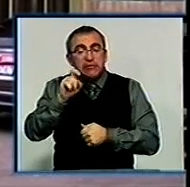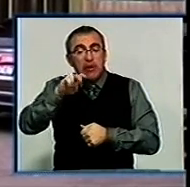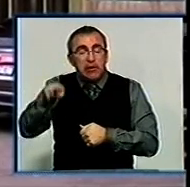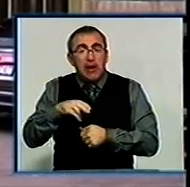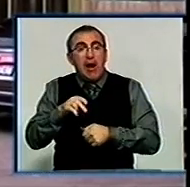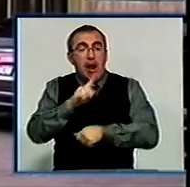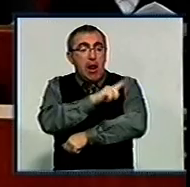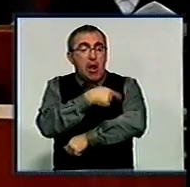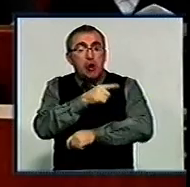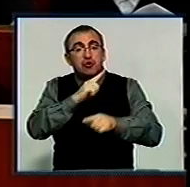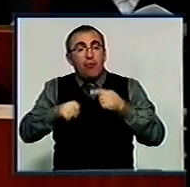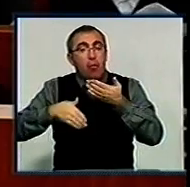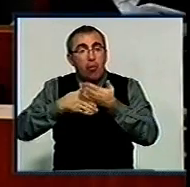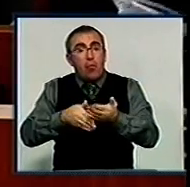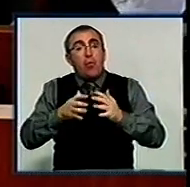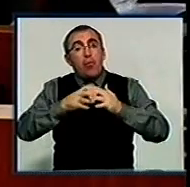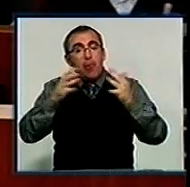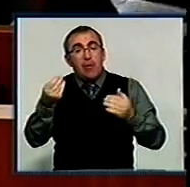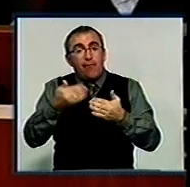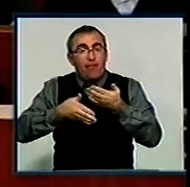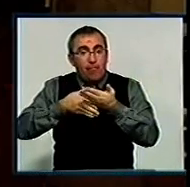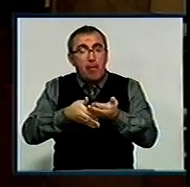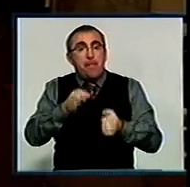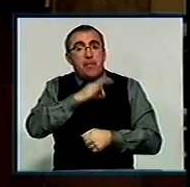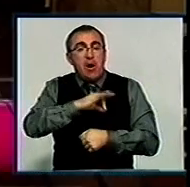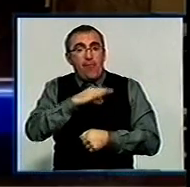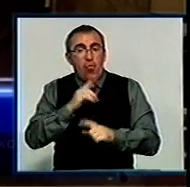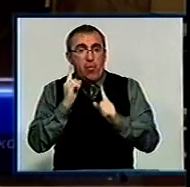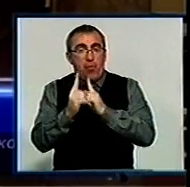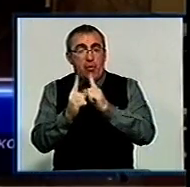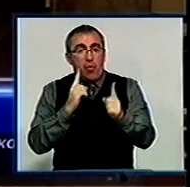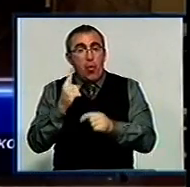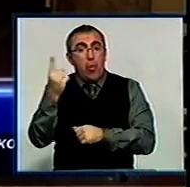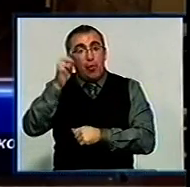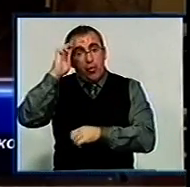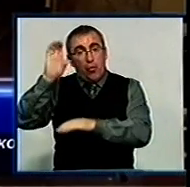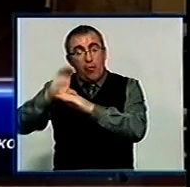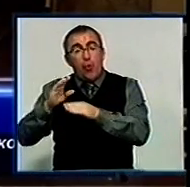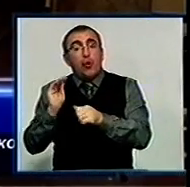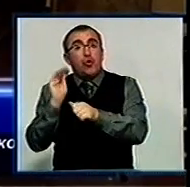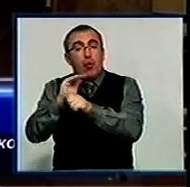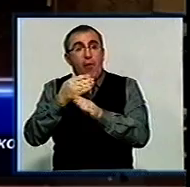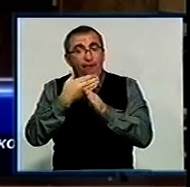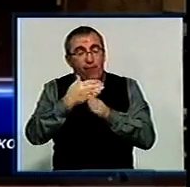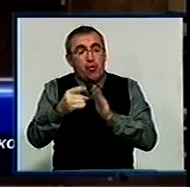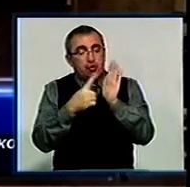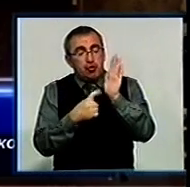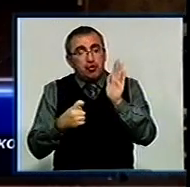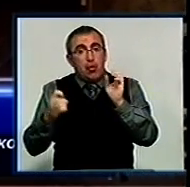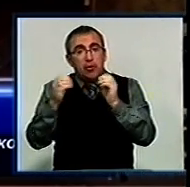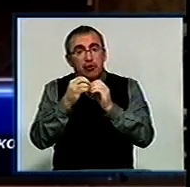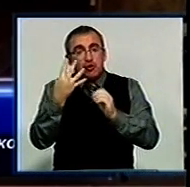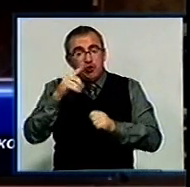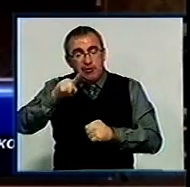лікарні швидкої допомоги та збільшення субвенції на пільговий проїзд. З обласного бюджета було додатково виділено 610,4